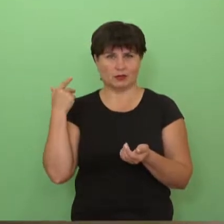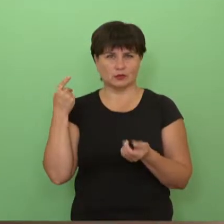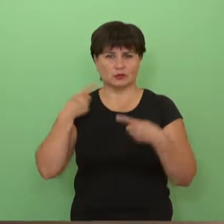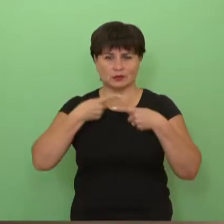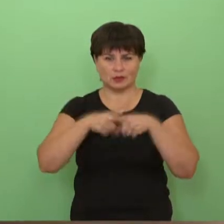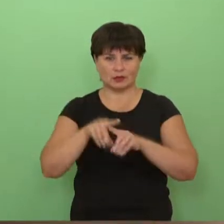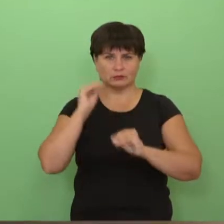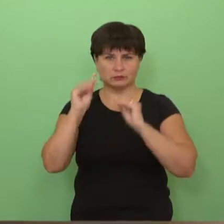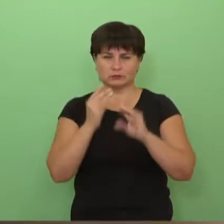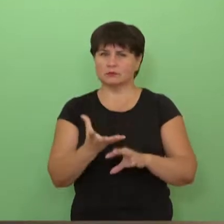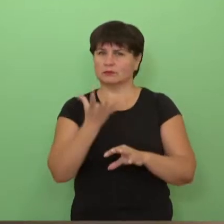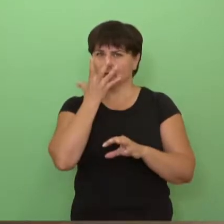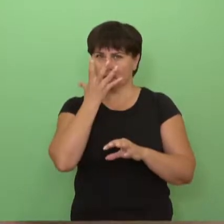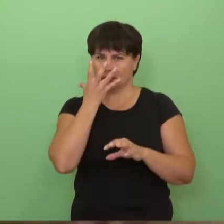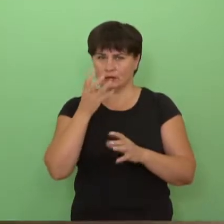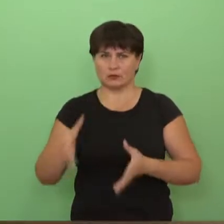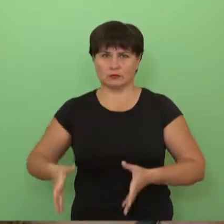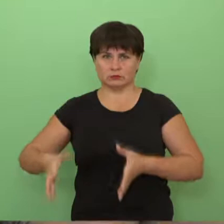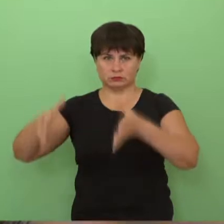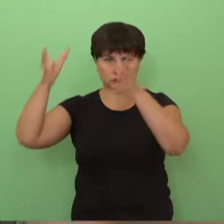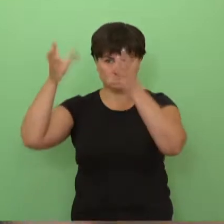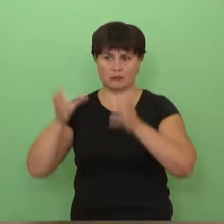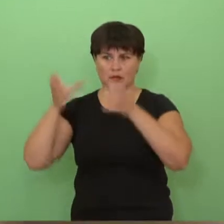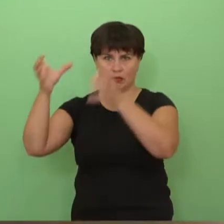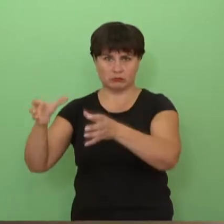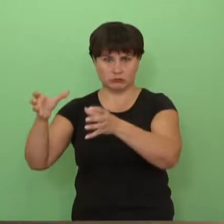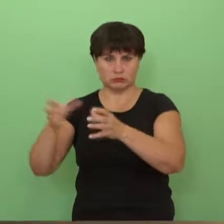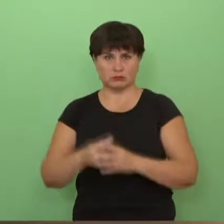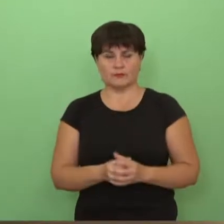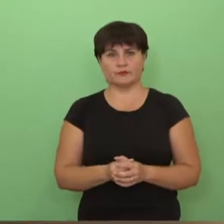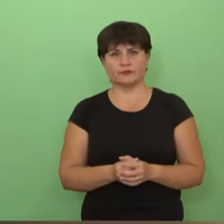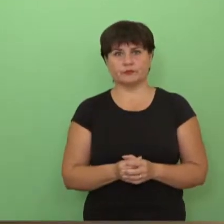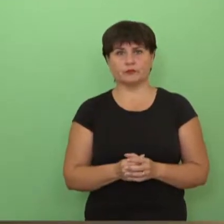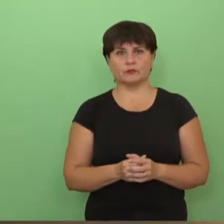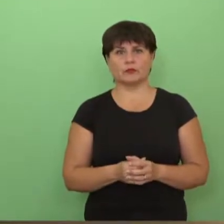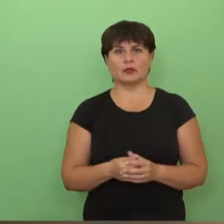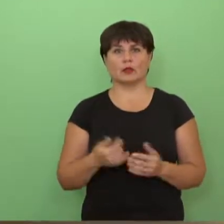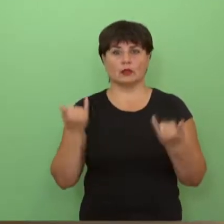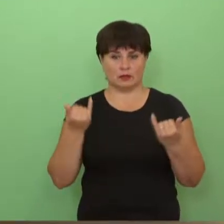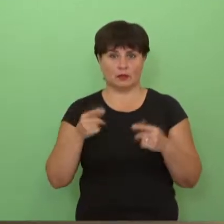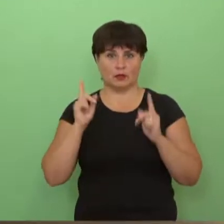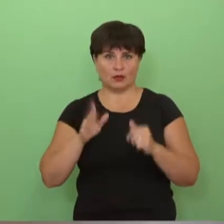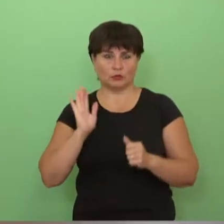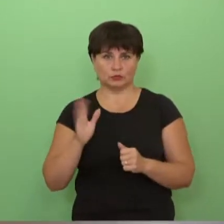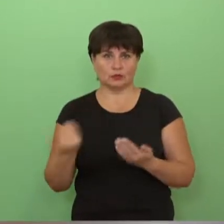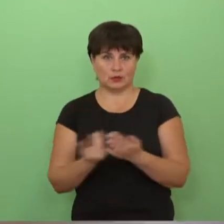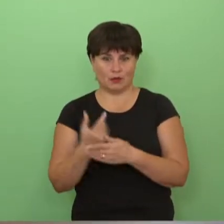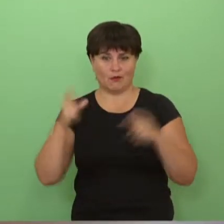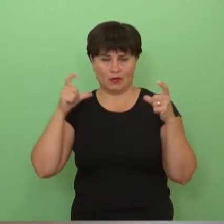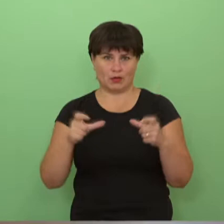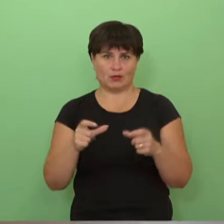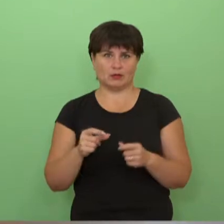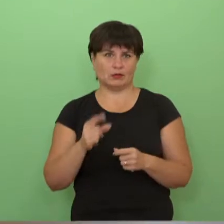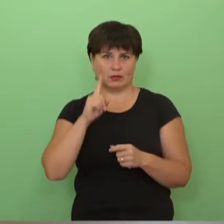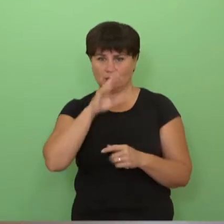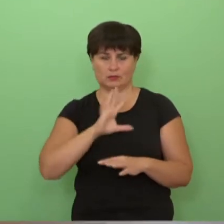investuojant į degonės sistemos sukūrimą, bečkos tą įrengimą, tai jau net ir ateis nuo jam